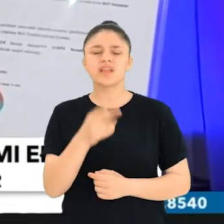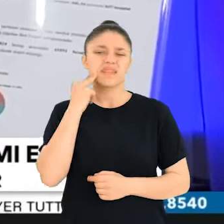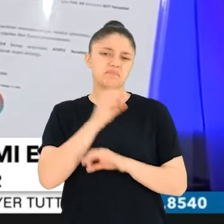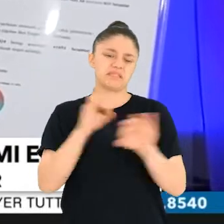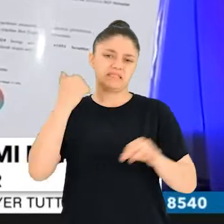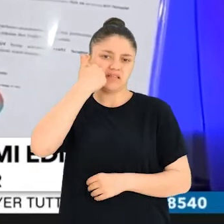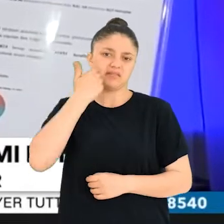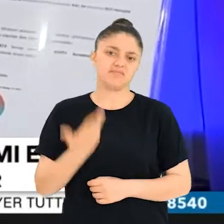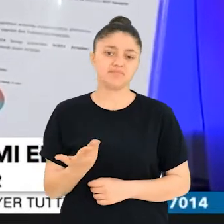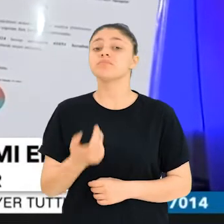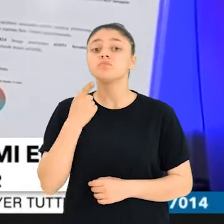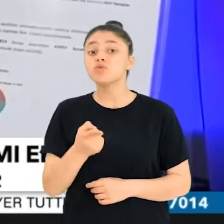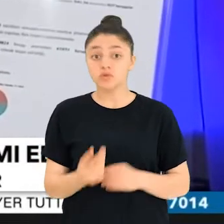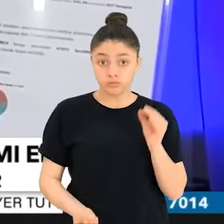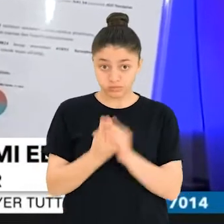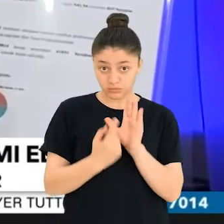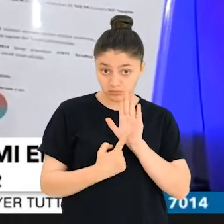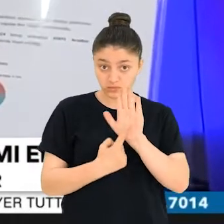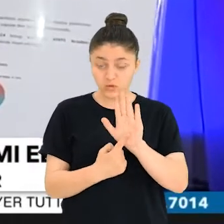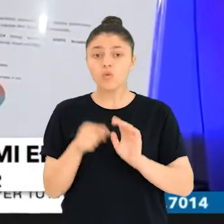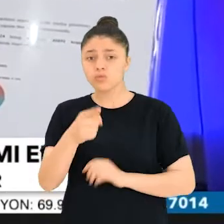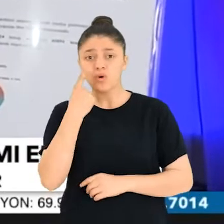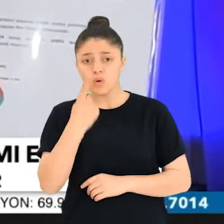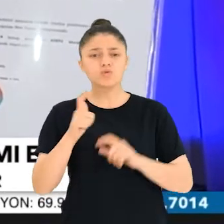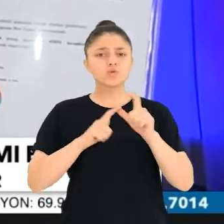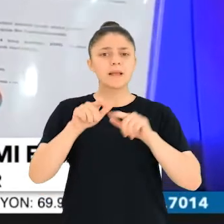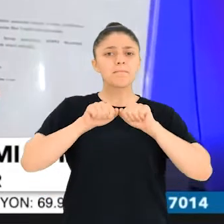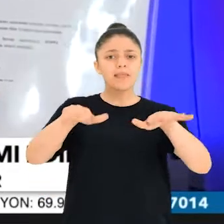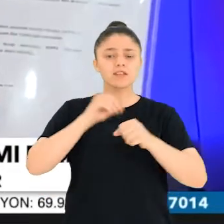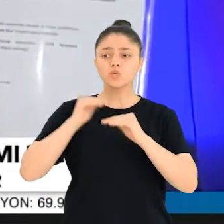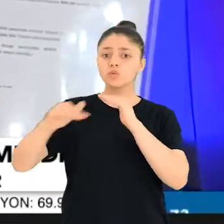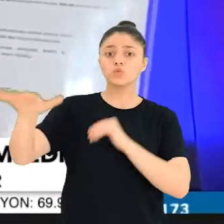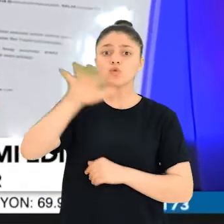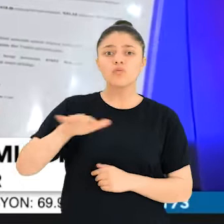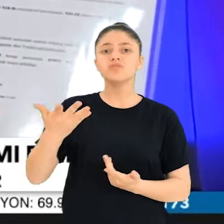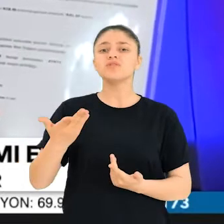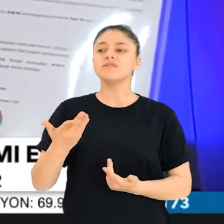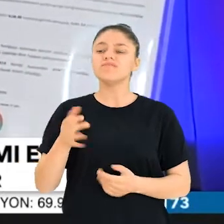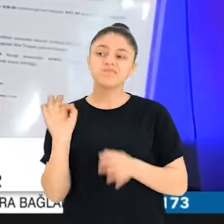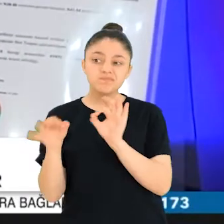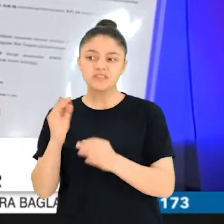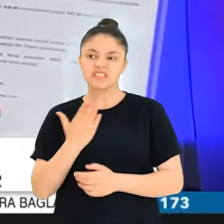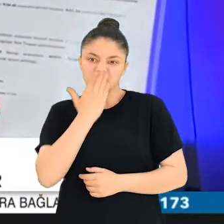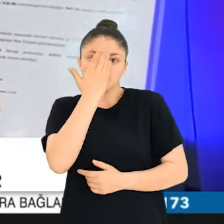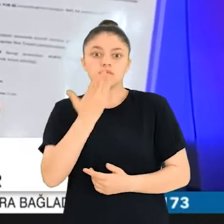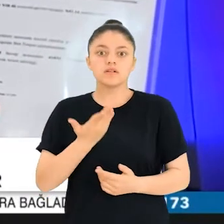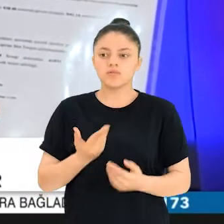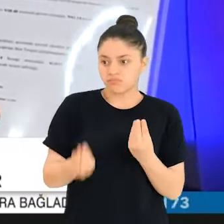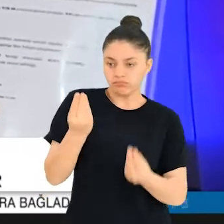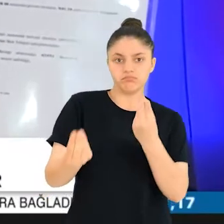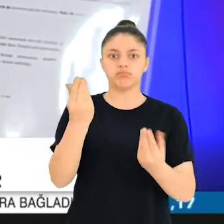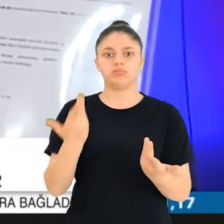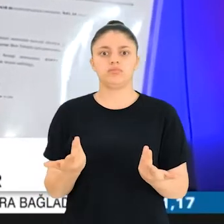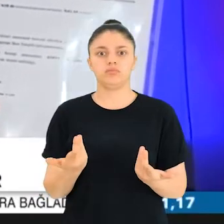edepsizliktir, bir yalandır. Ve bunu ortaya koyup bunun üzerinden sosyal medya üzerinden toplumu tahrik etmeye, kim ve nefret oluşturmaya